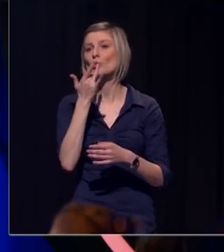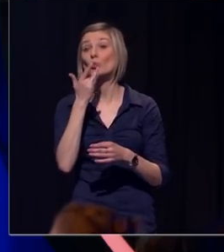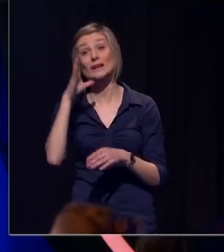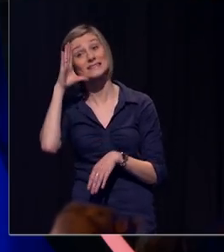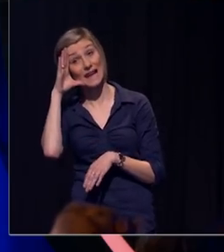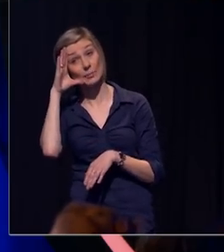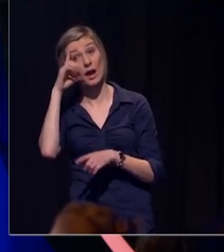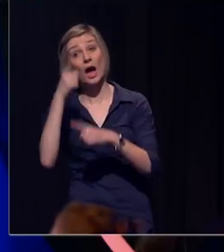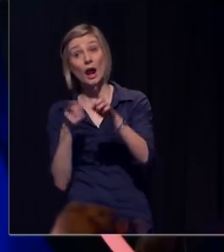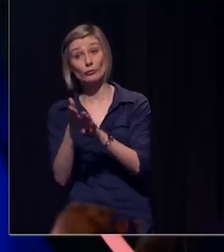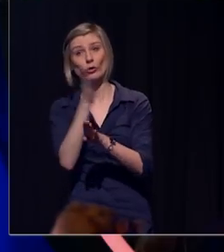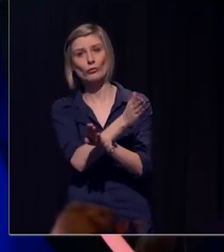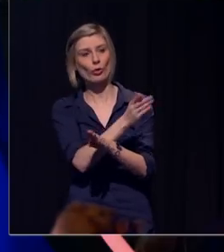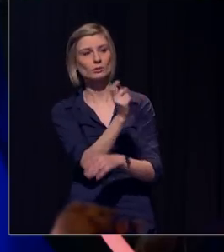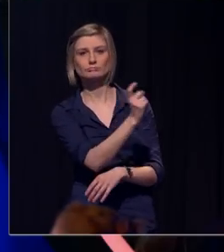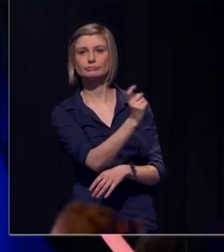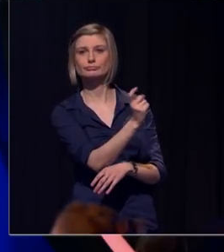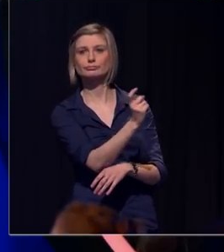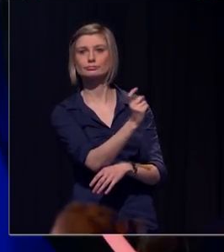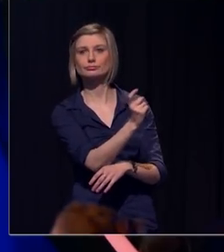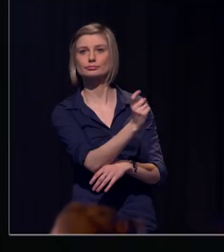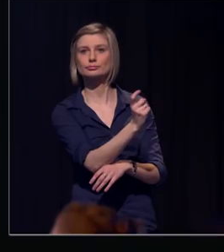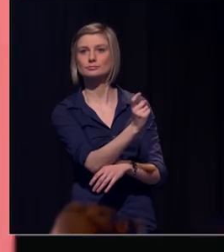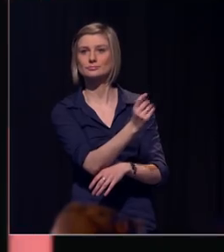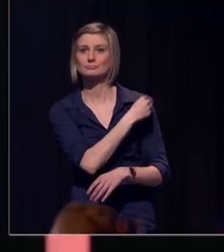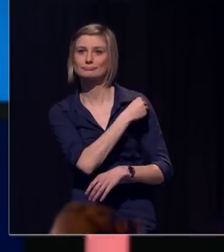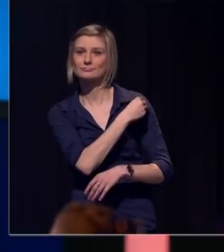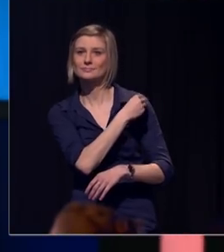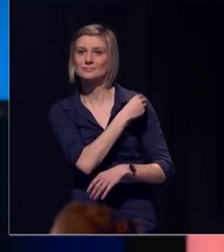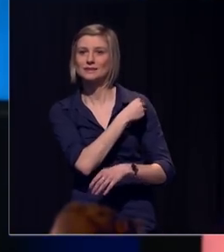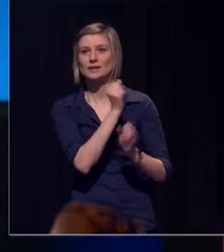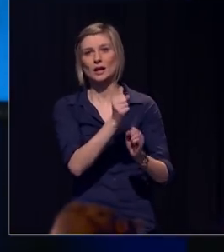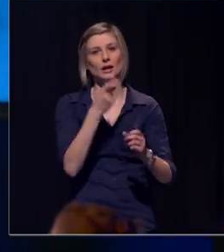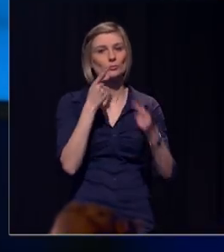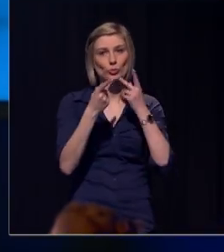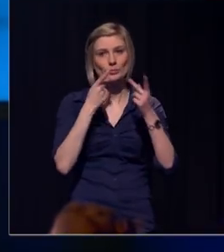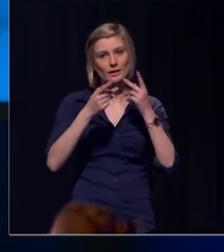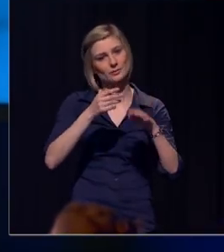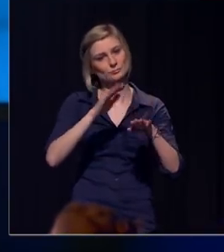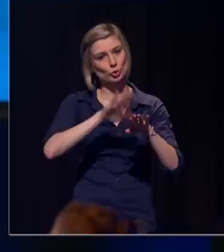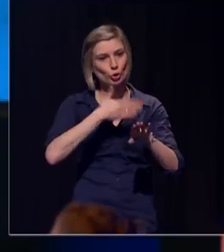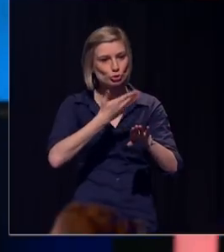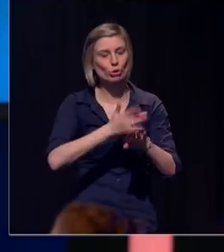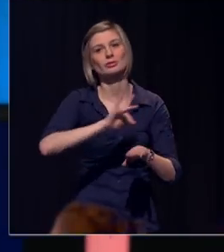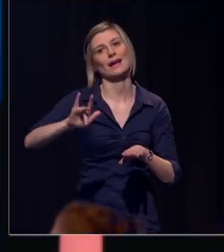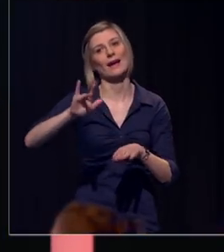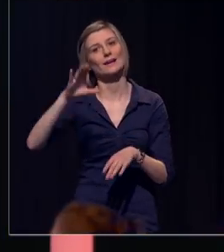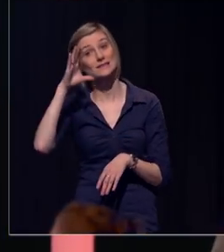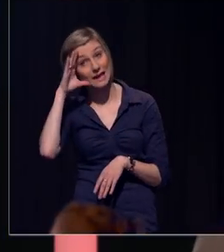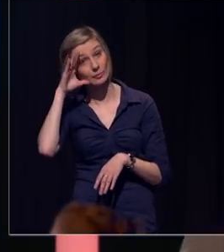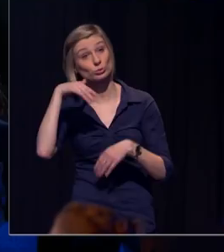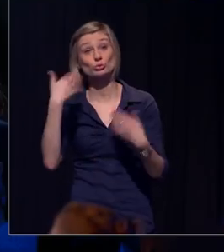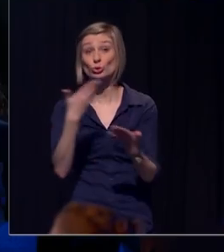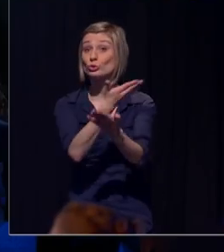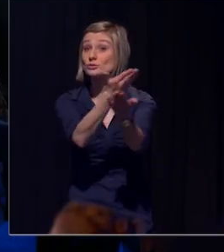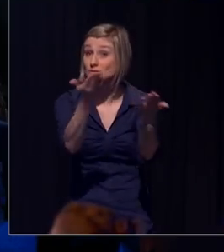klein signaal geeft zodat je toch tenminste kan proberen om een gezond slaapritueel in te bouwen. Dus, beste mensen,